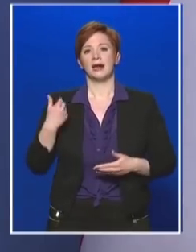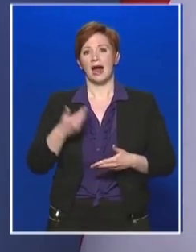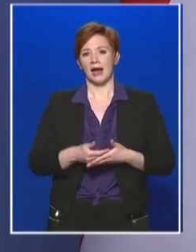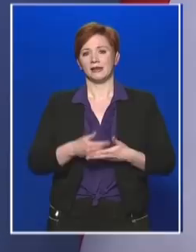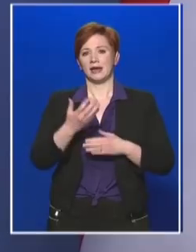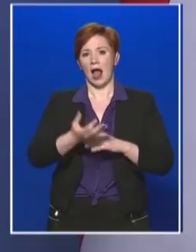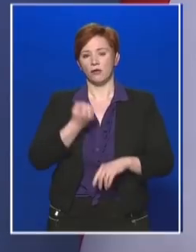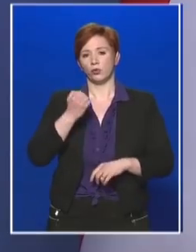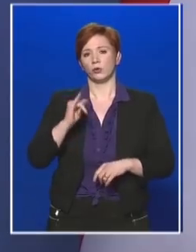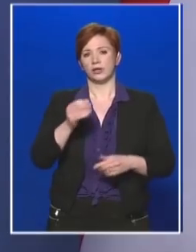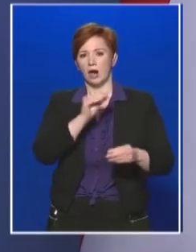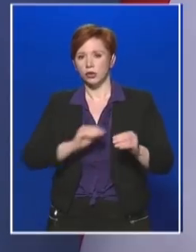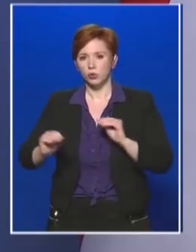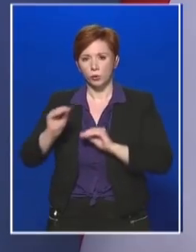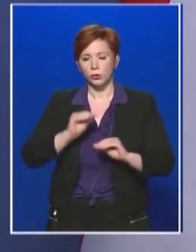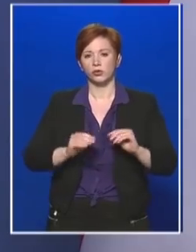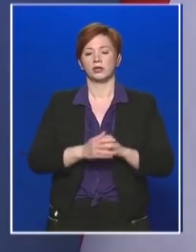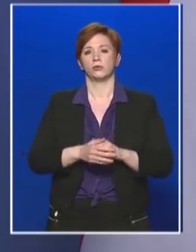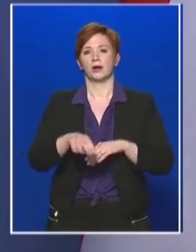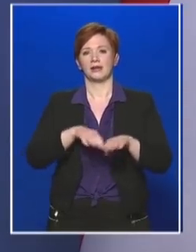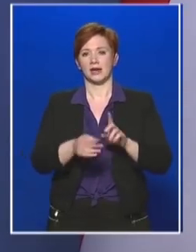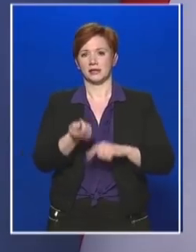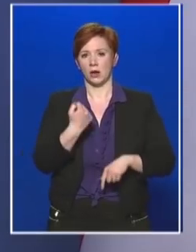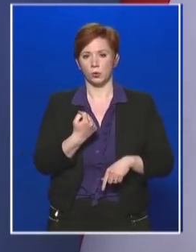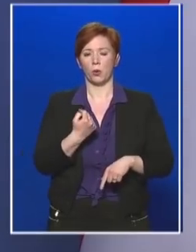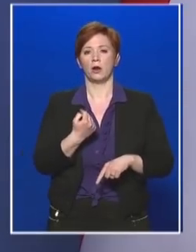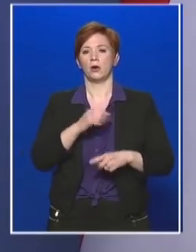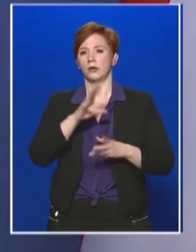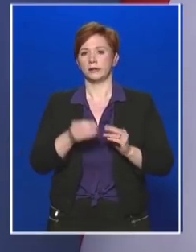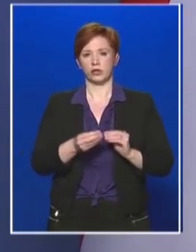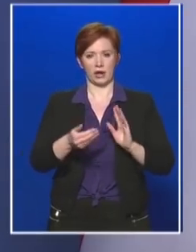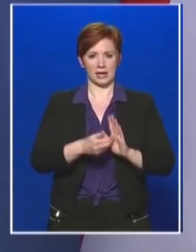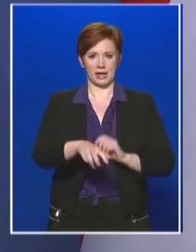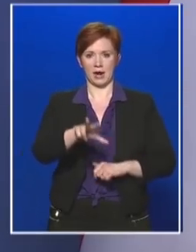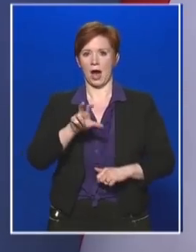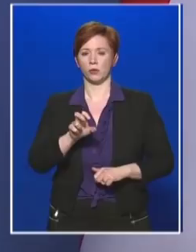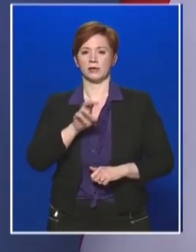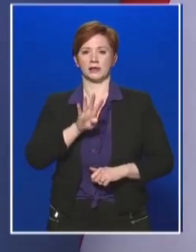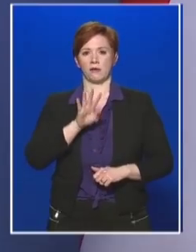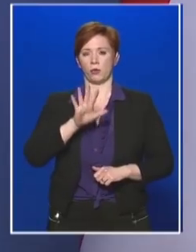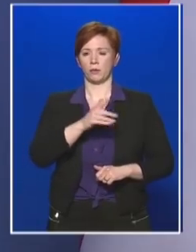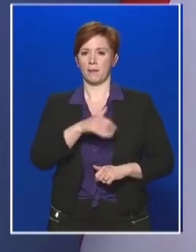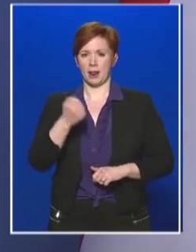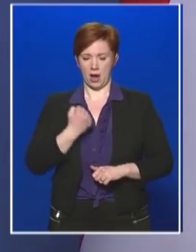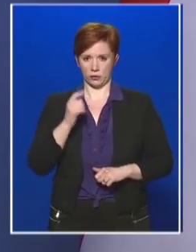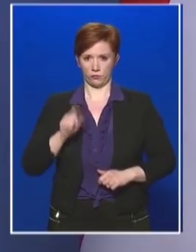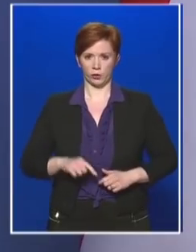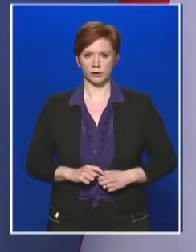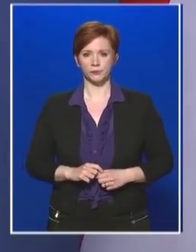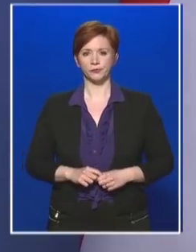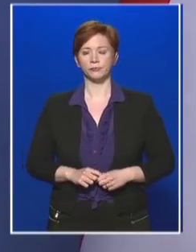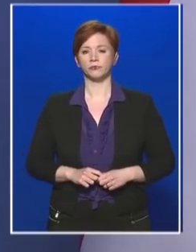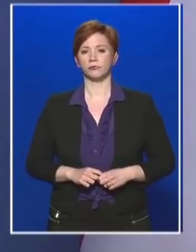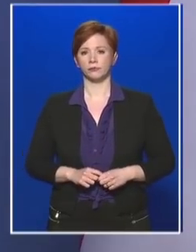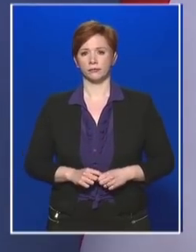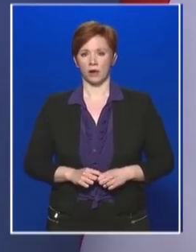átcsoportosítunk a tárcáktól összesen 1345 milliárd forintot. Ami